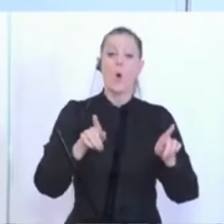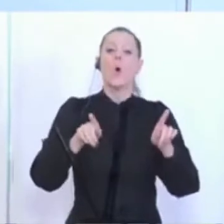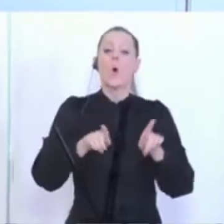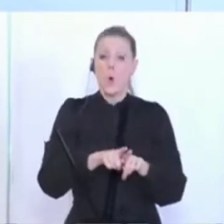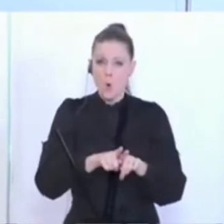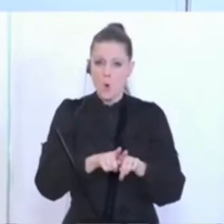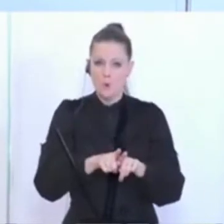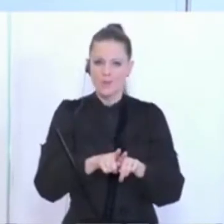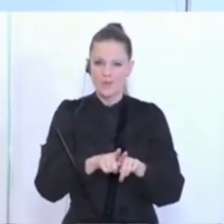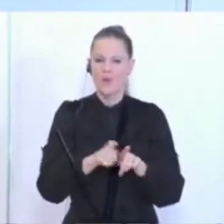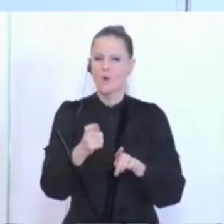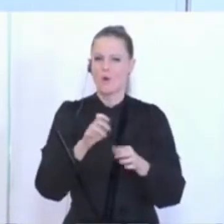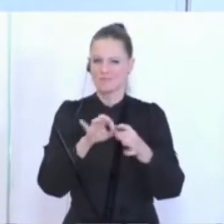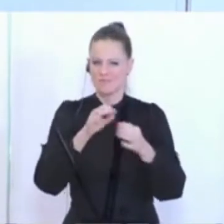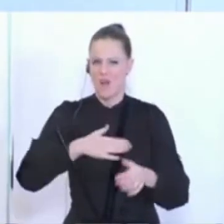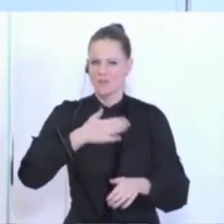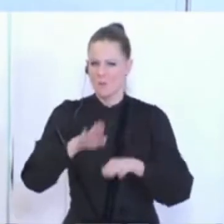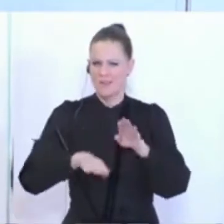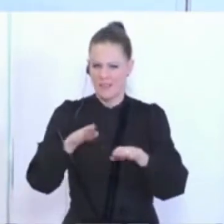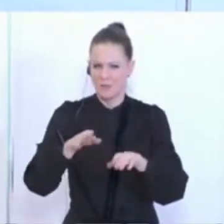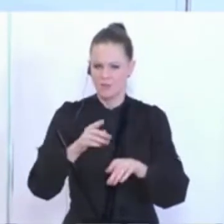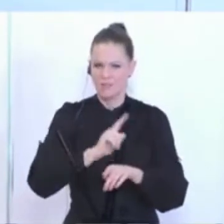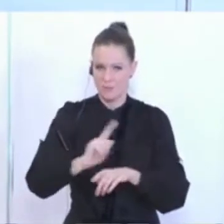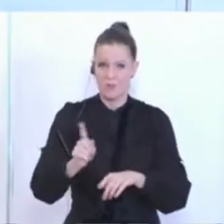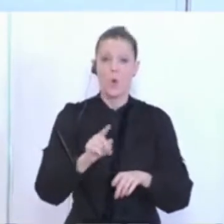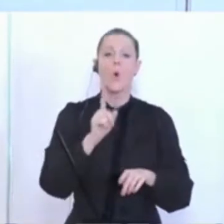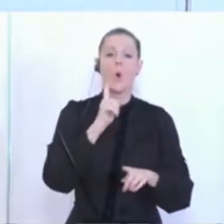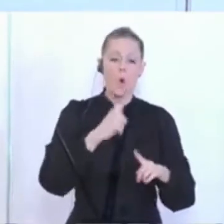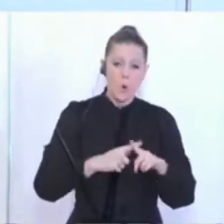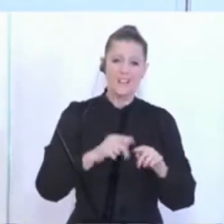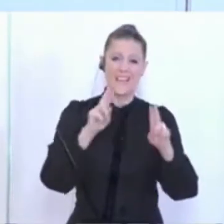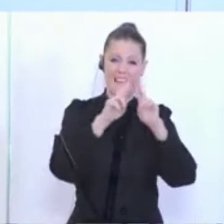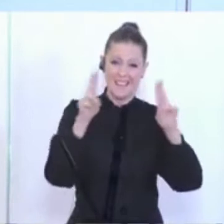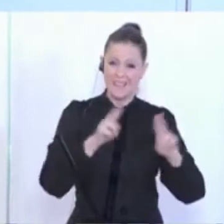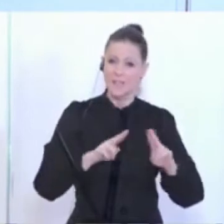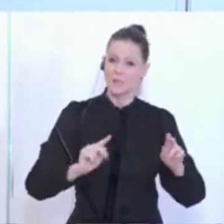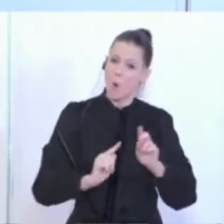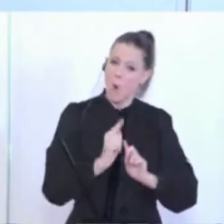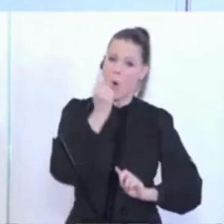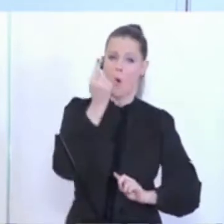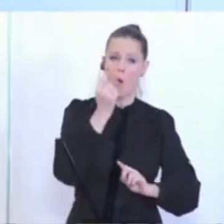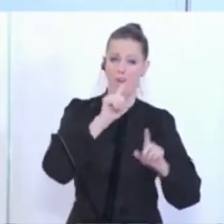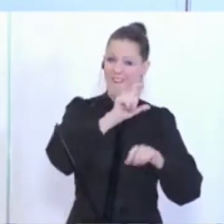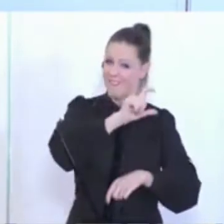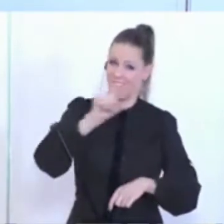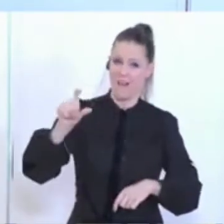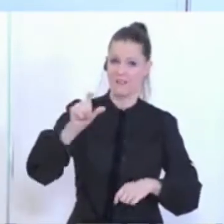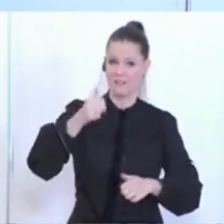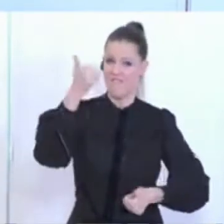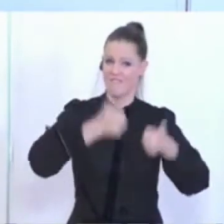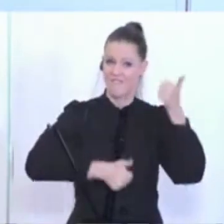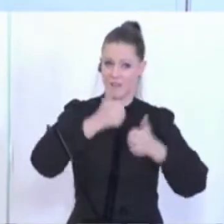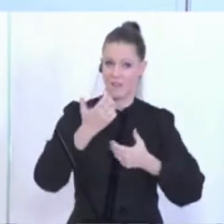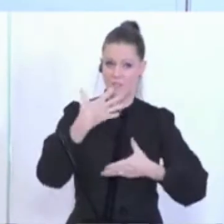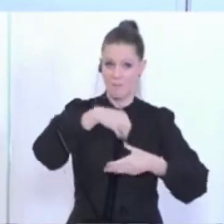die folgenden Beausnahmungen betrifft von Betretungsverboten und international hochklassig an Wettkämpfen teilgenommen